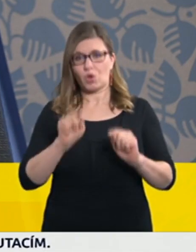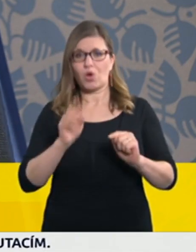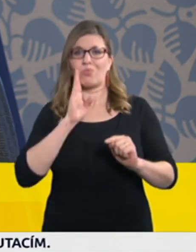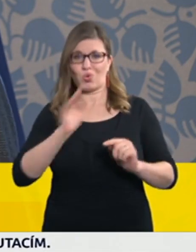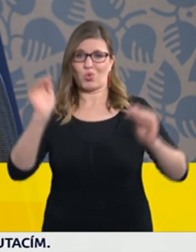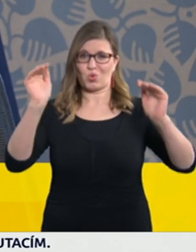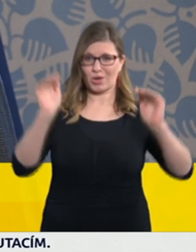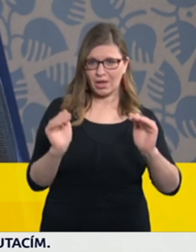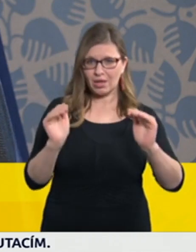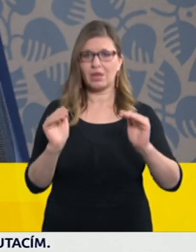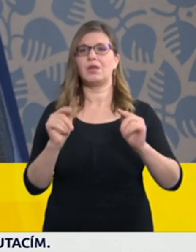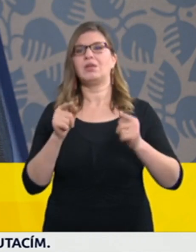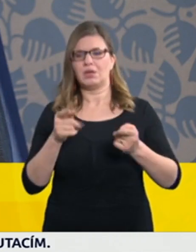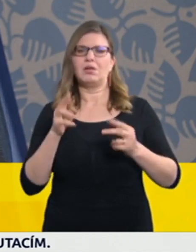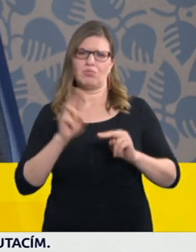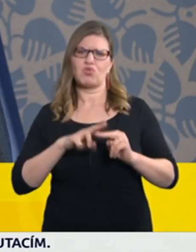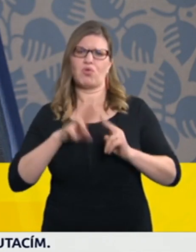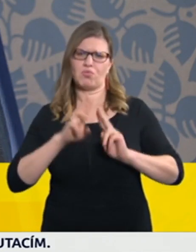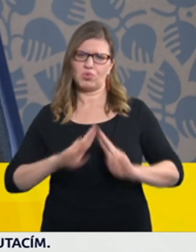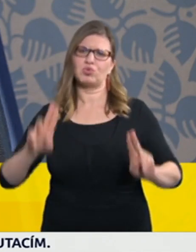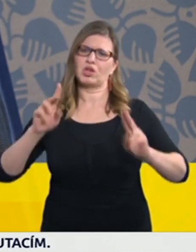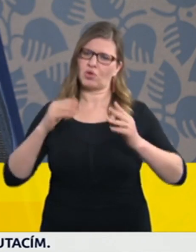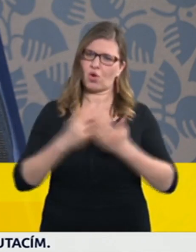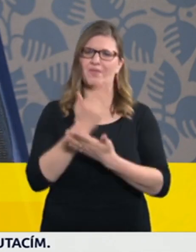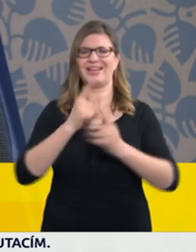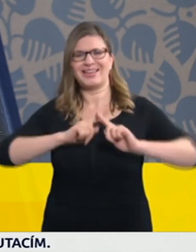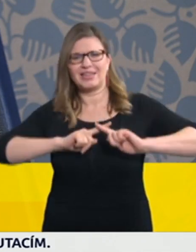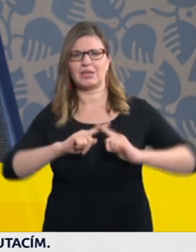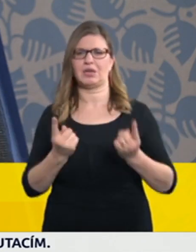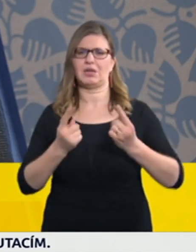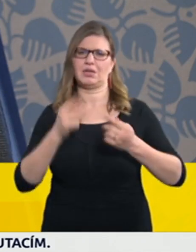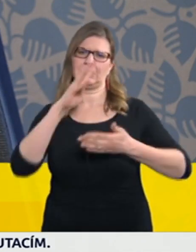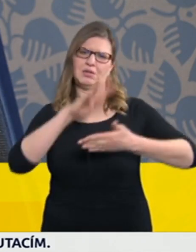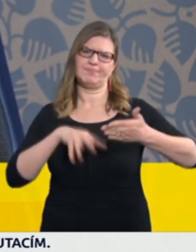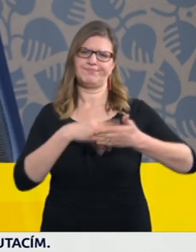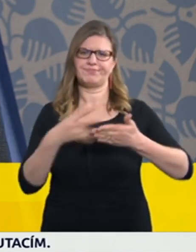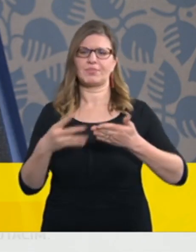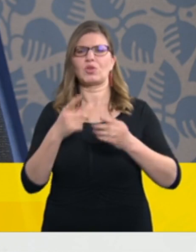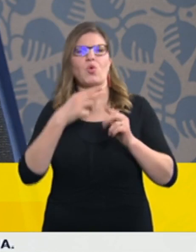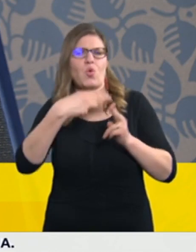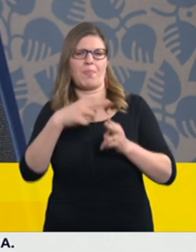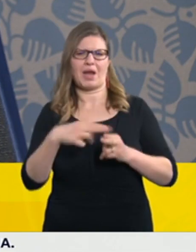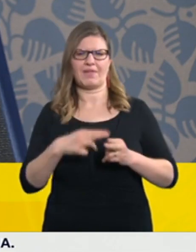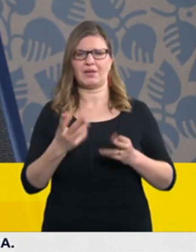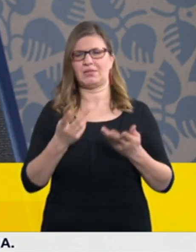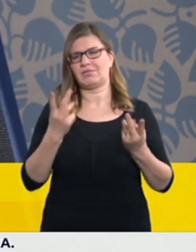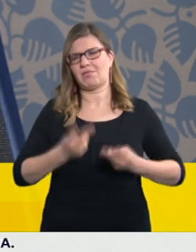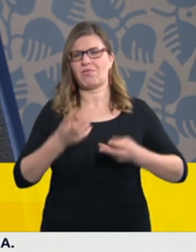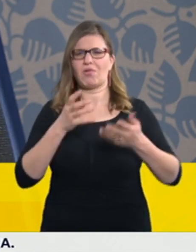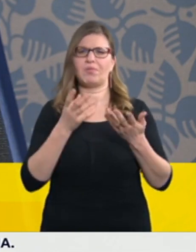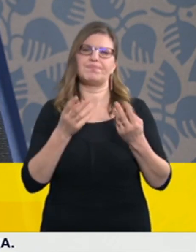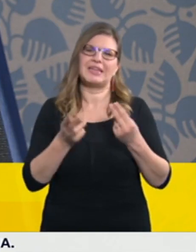uvažovat o zavedení jednotlivých dalších, do budoucna dalších kategorií rizik toho